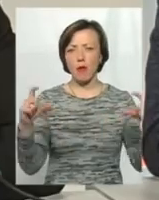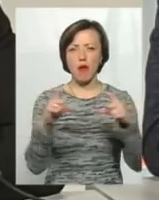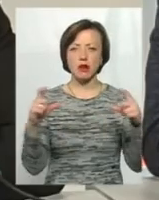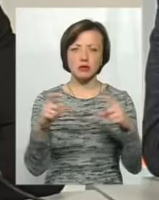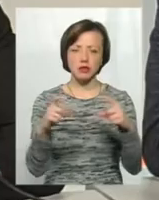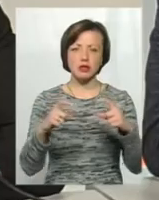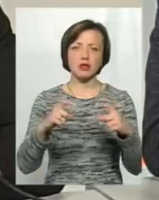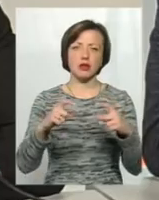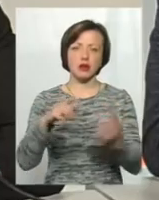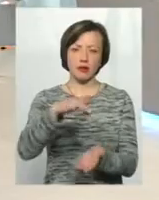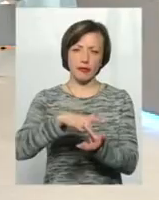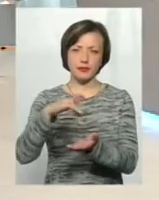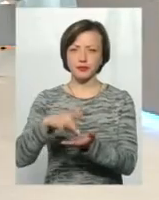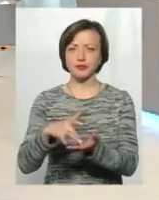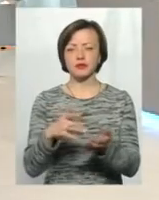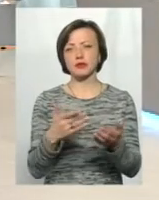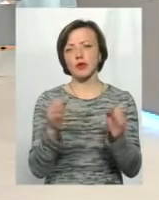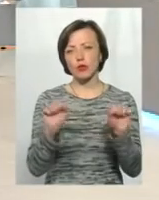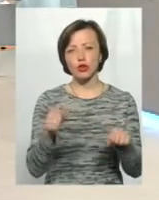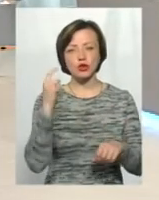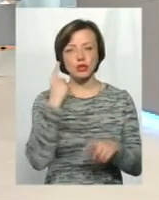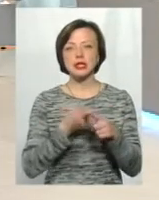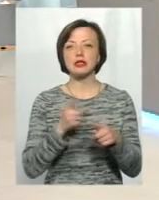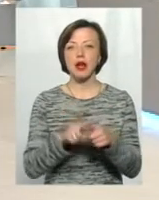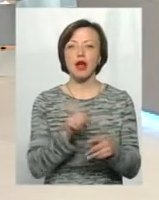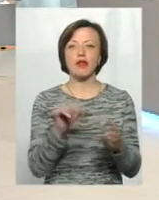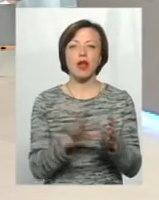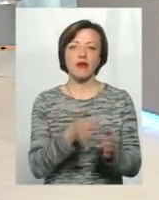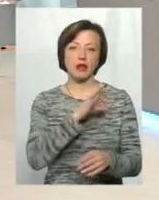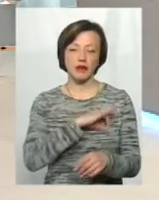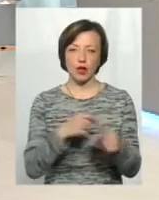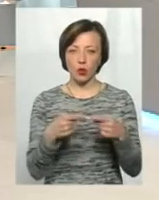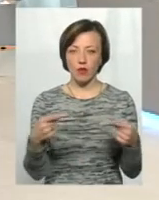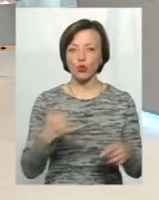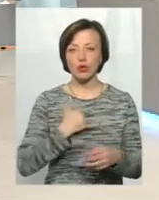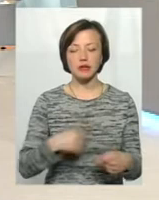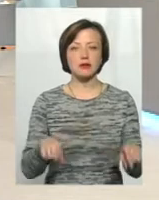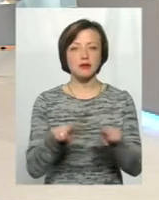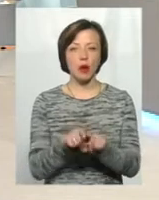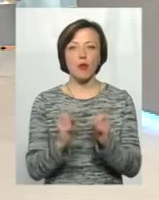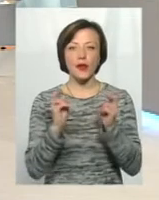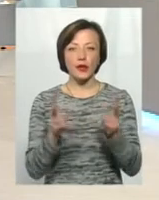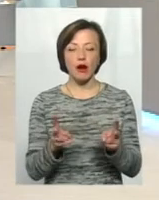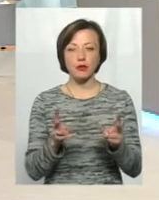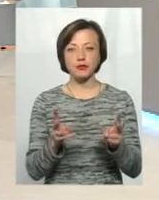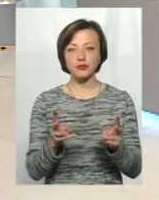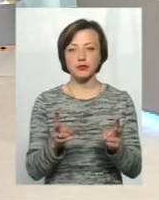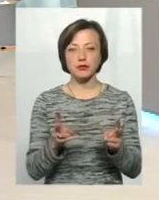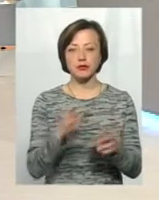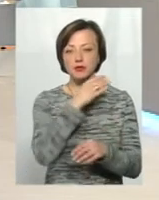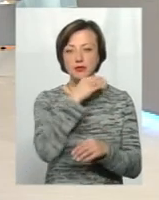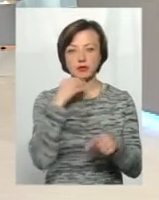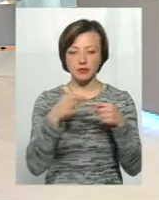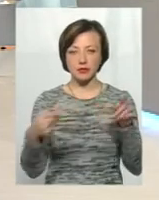торгових точках від дистриб'юторів можна чути, це енергоефективний товар. У нас так само, як на багато продуктів